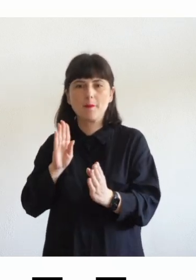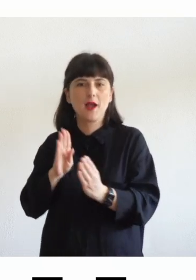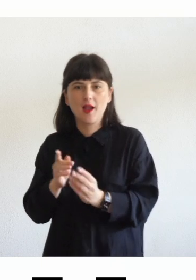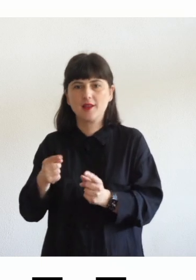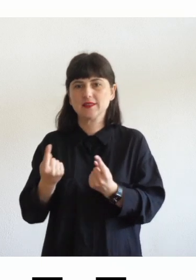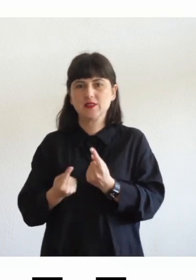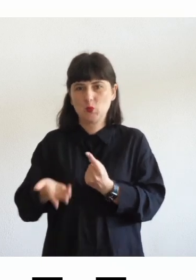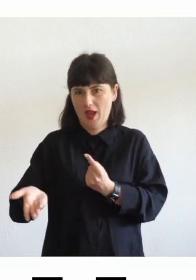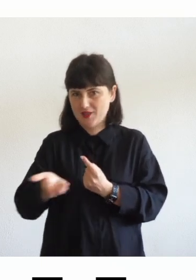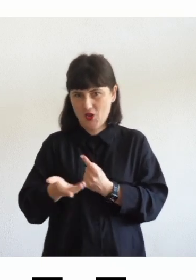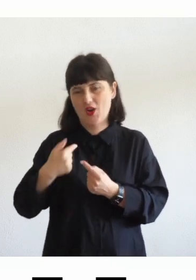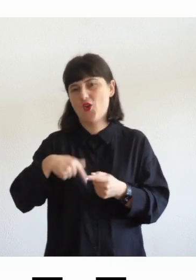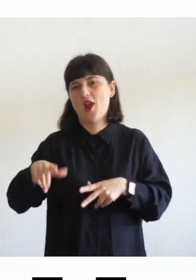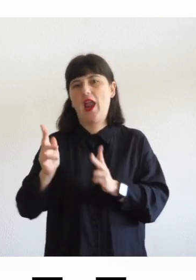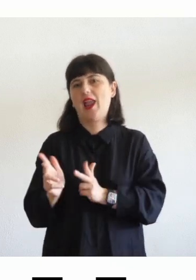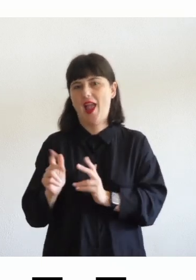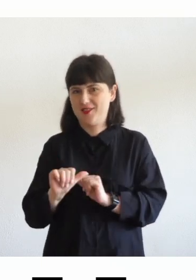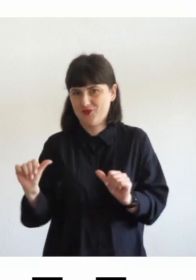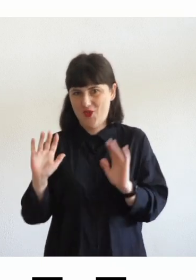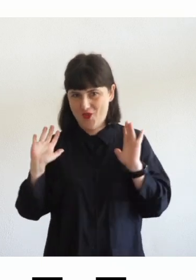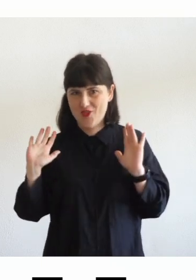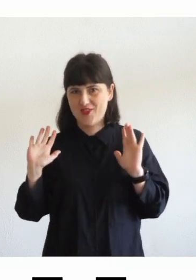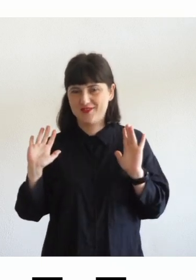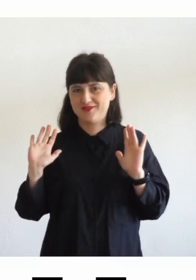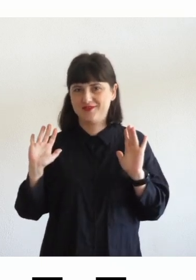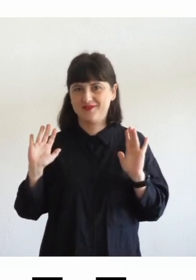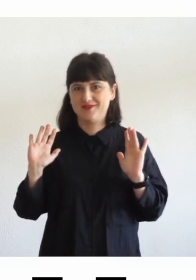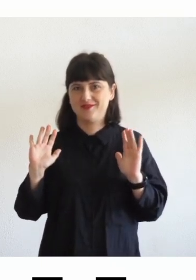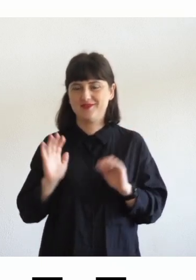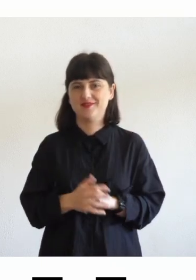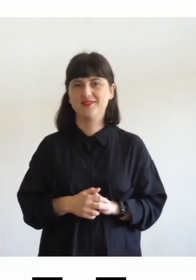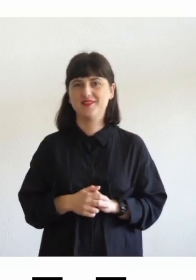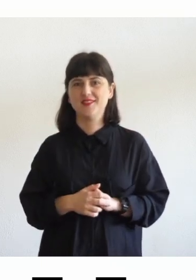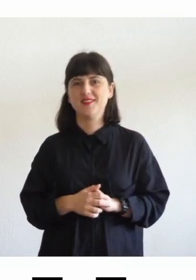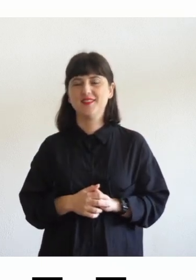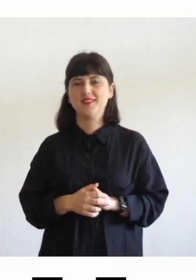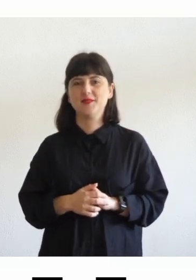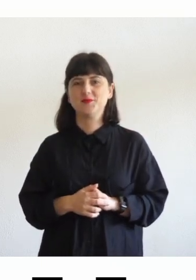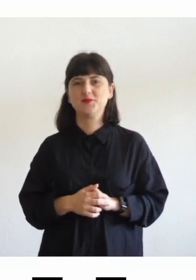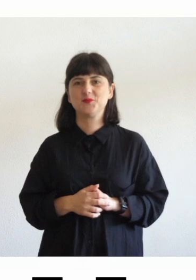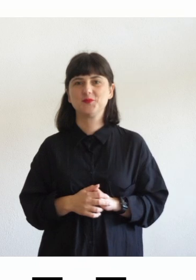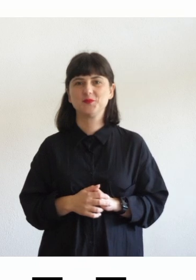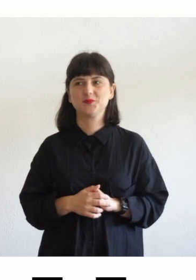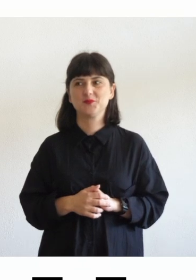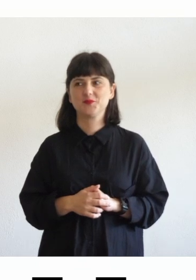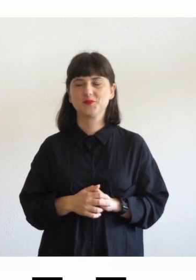una chiacchierata sul tema allora in realtà io a parte